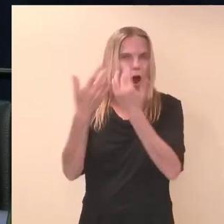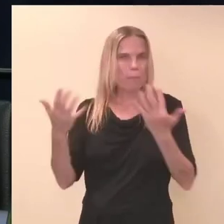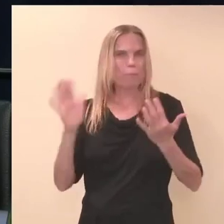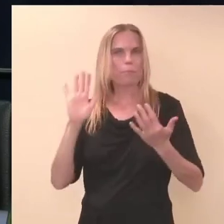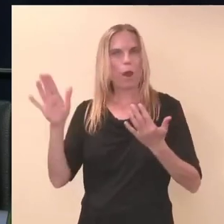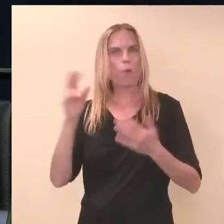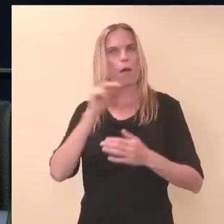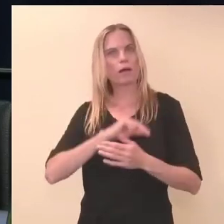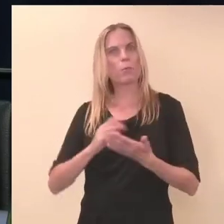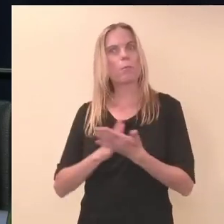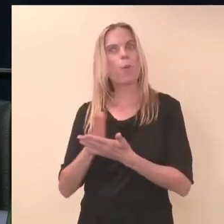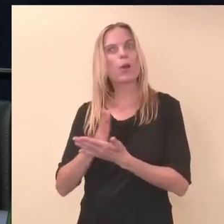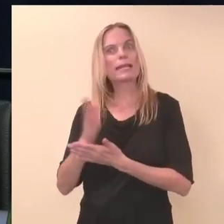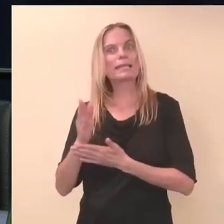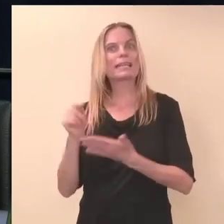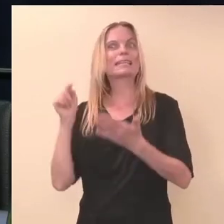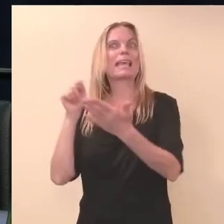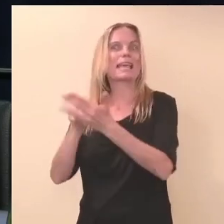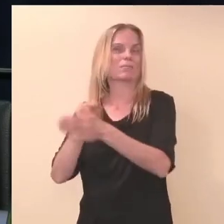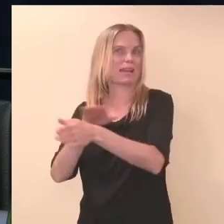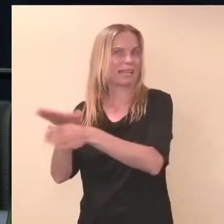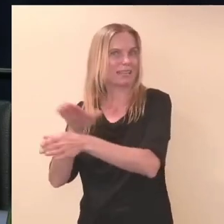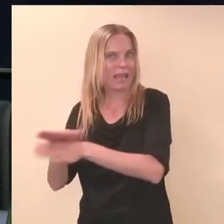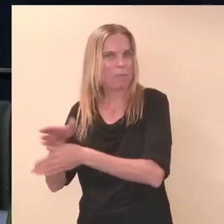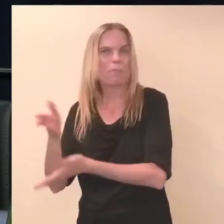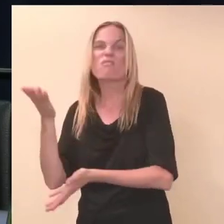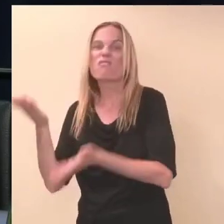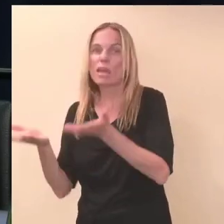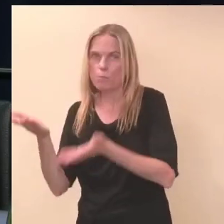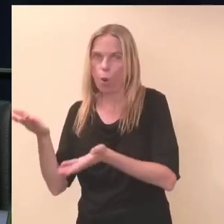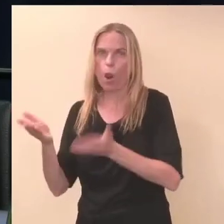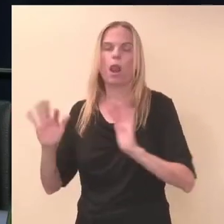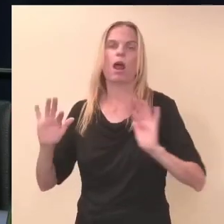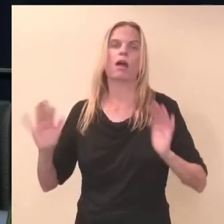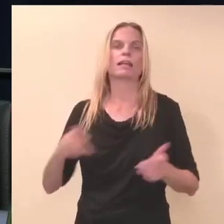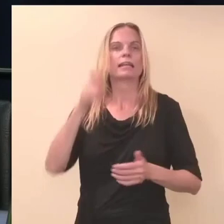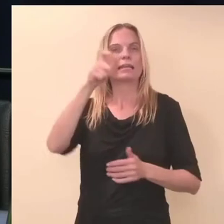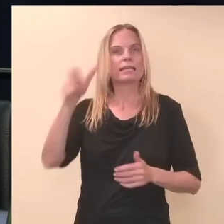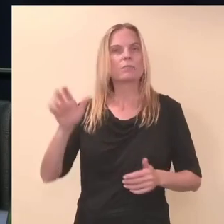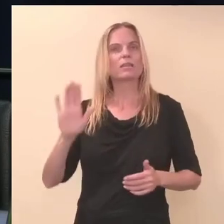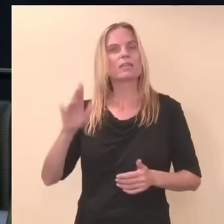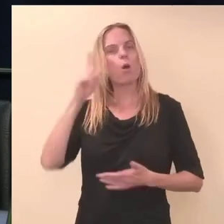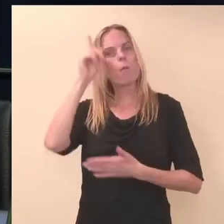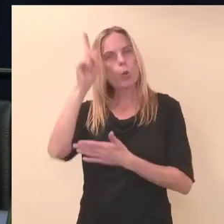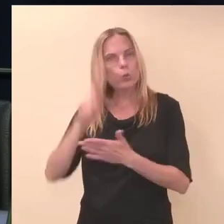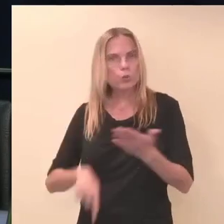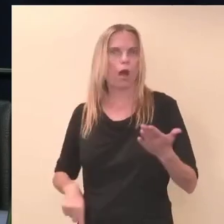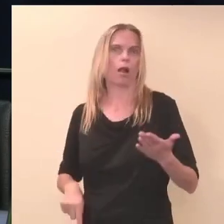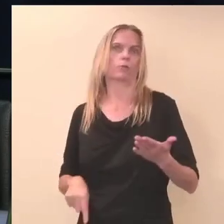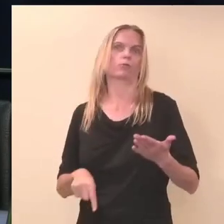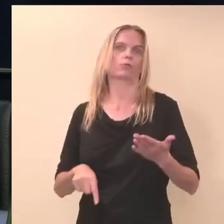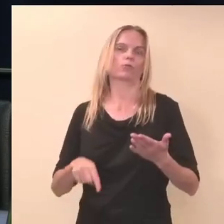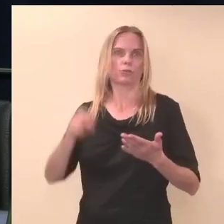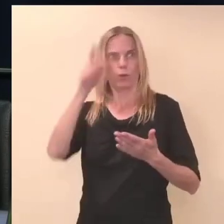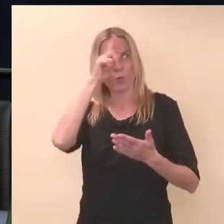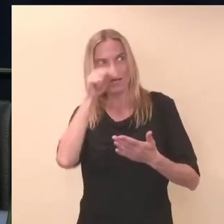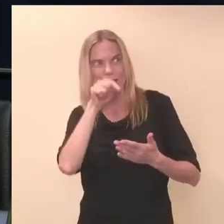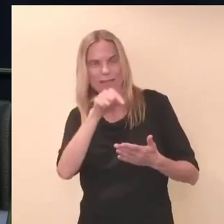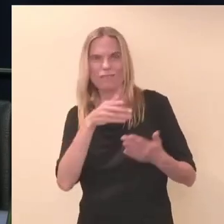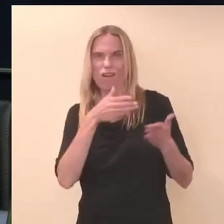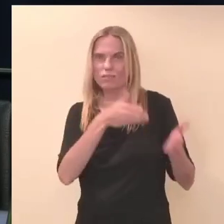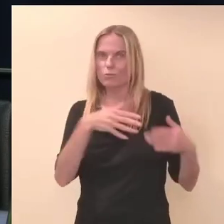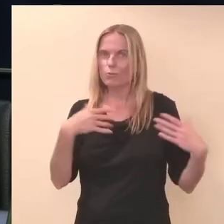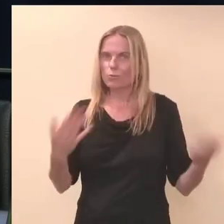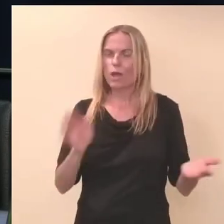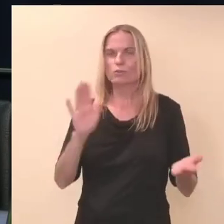eesmärkidel võib olla. See puudutab tegelikult inimeste usalduse küsimust riigi vastu, kuidas nende andmed on